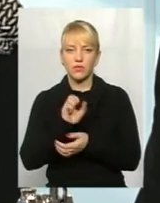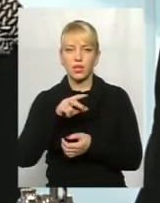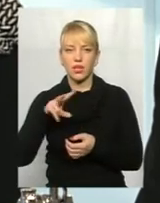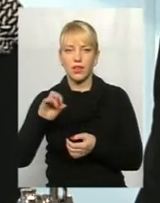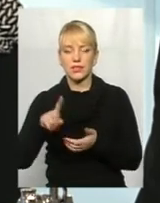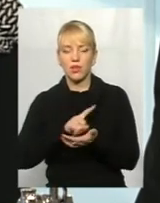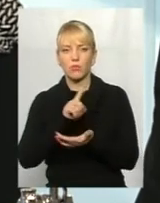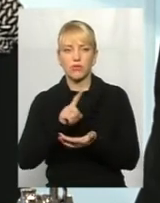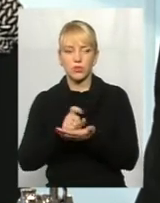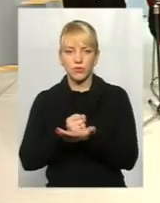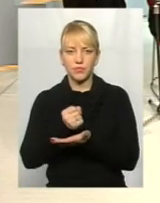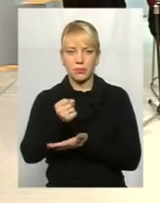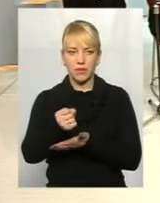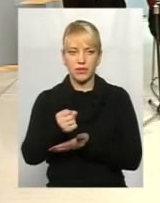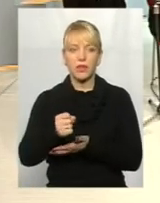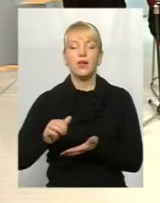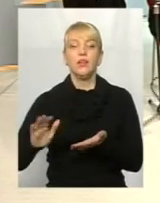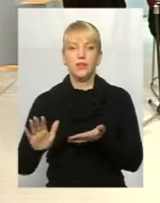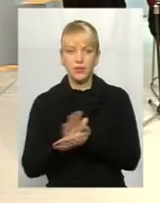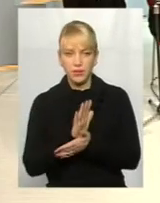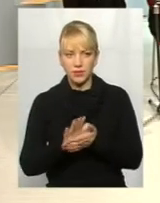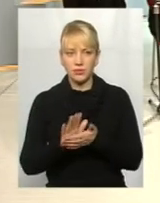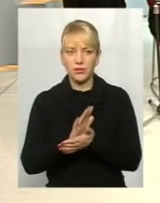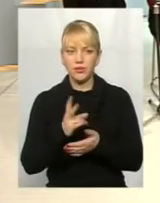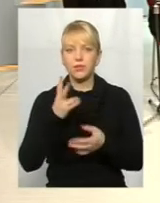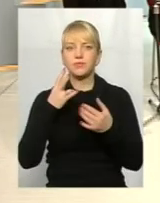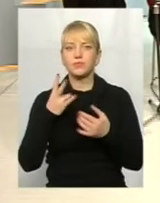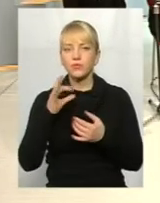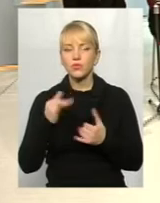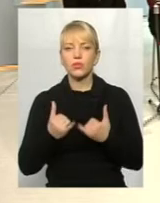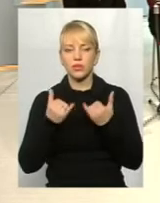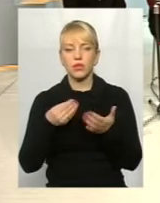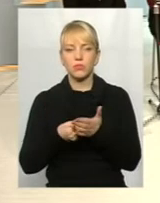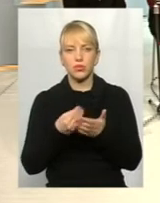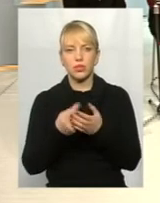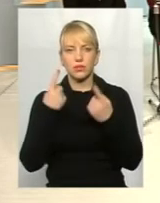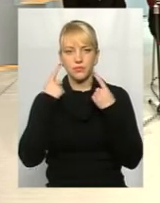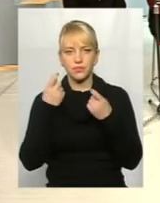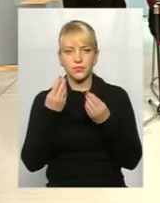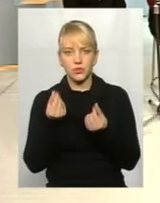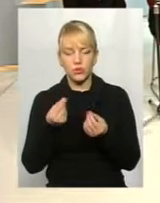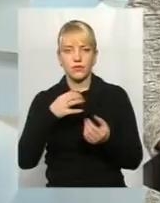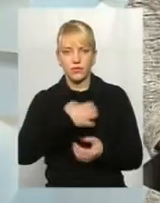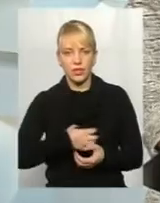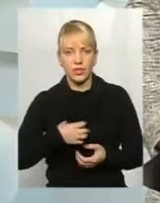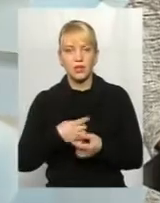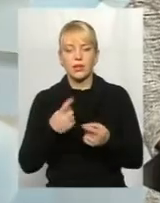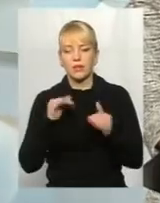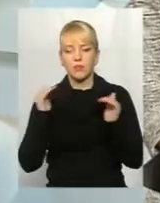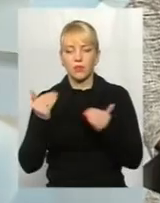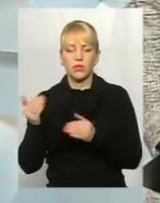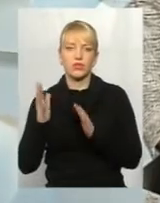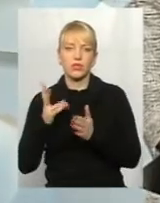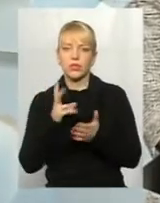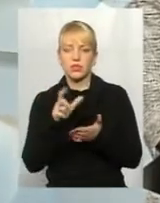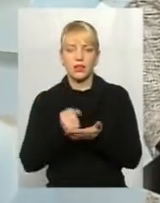за обов'язковим направлением. Безплатно, але для бюджету це суттєво. Для бюджету це суттєво, через те трошки ми обмежили тільки